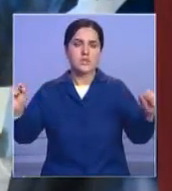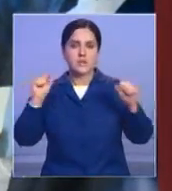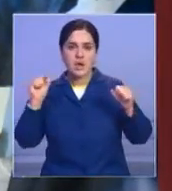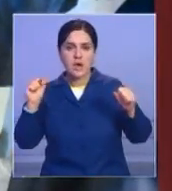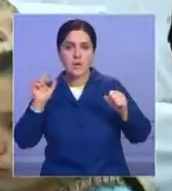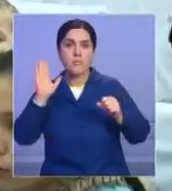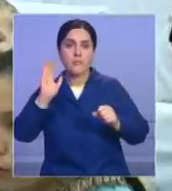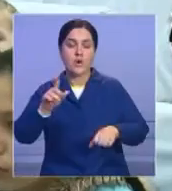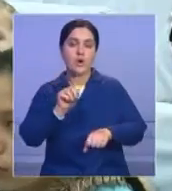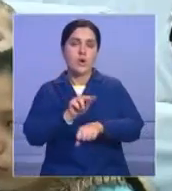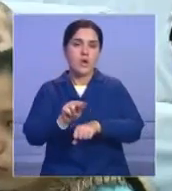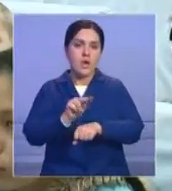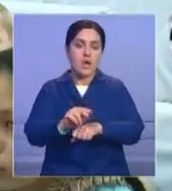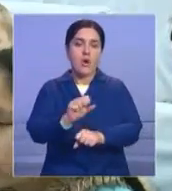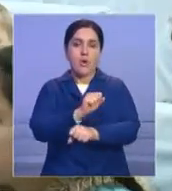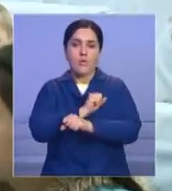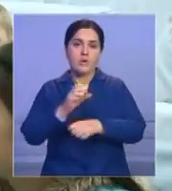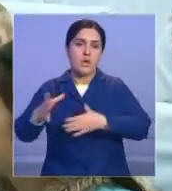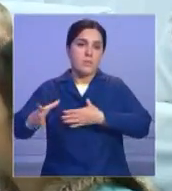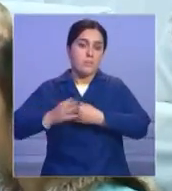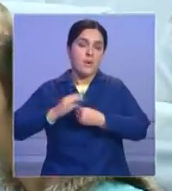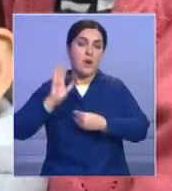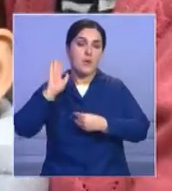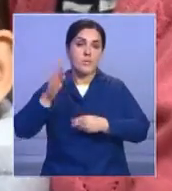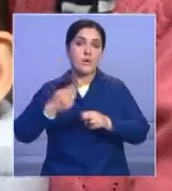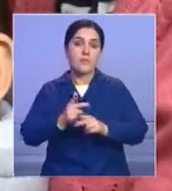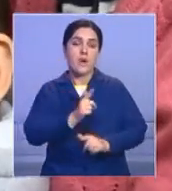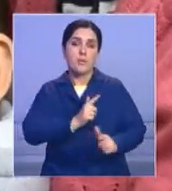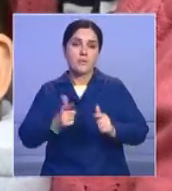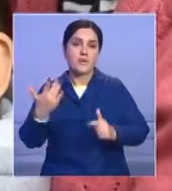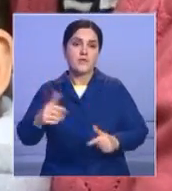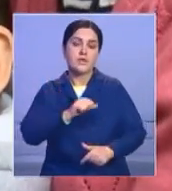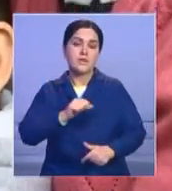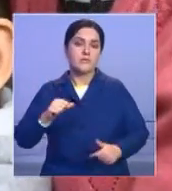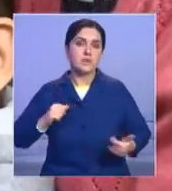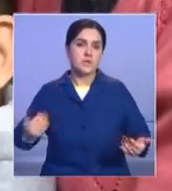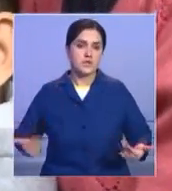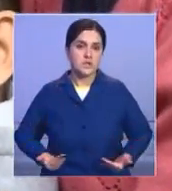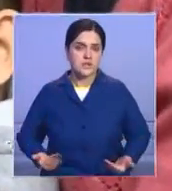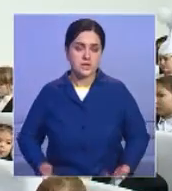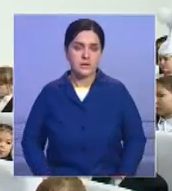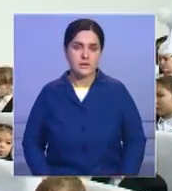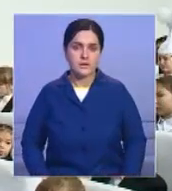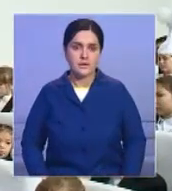профориентации, досуга и всего того, что позволит подготовить ребенка к самостоятельной жизни.